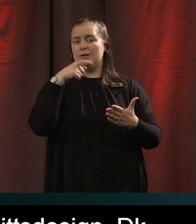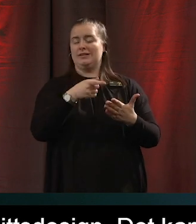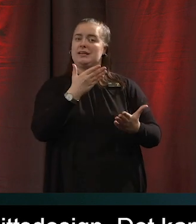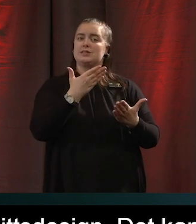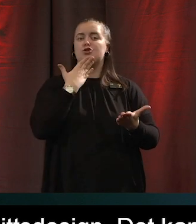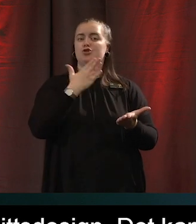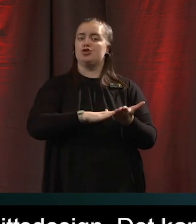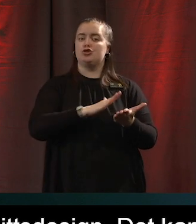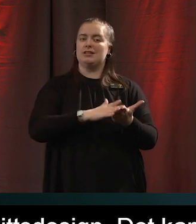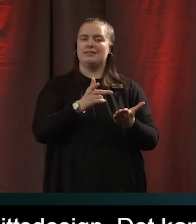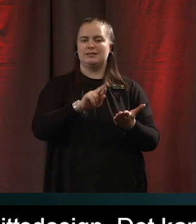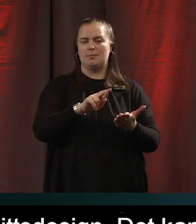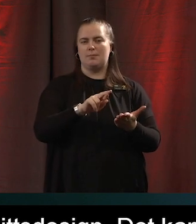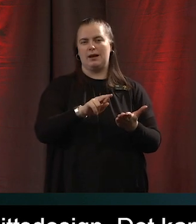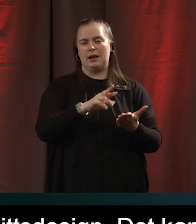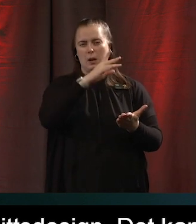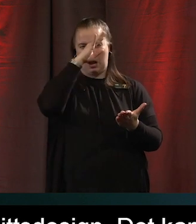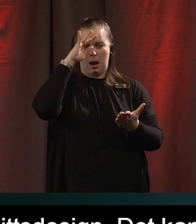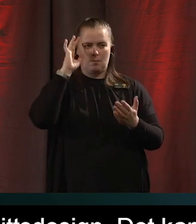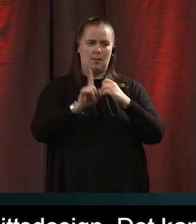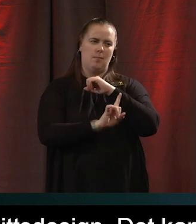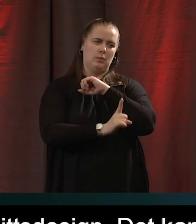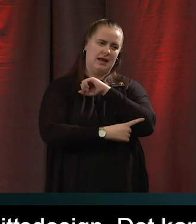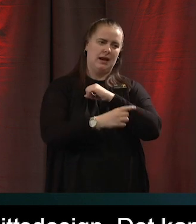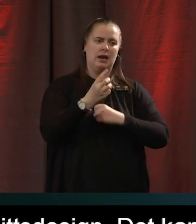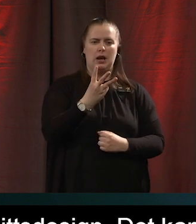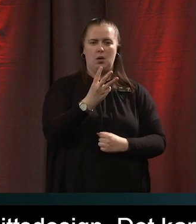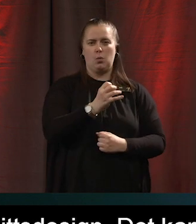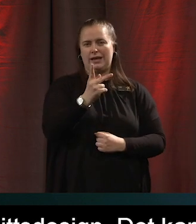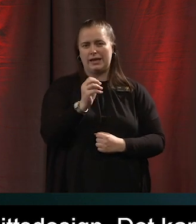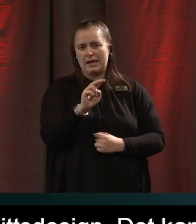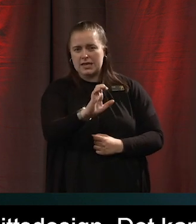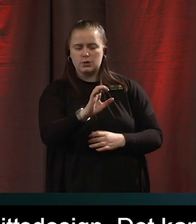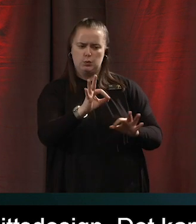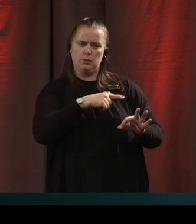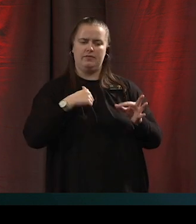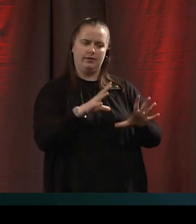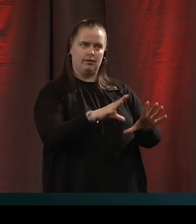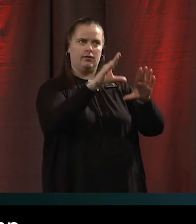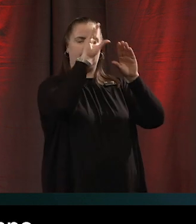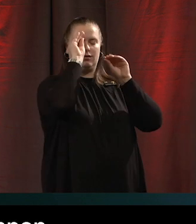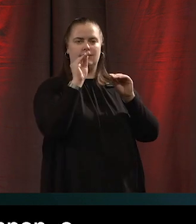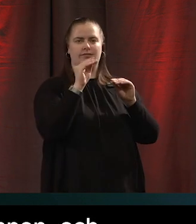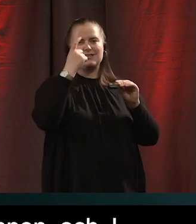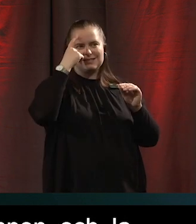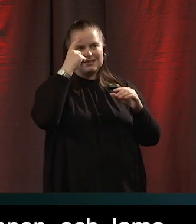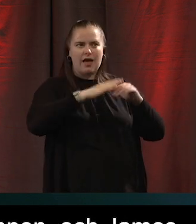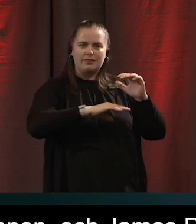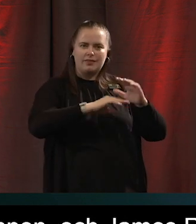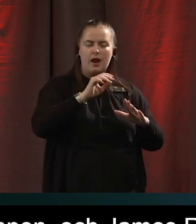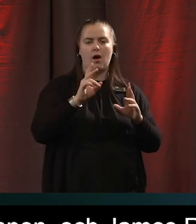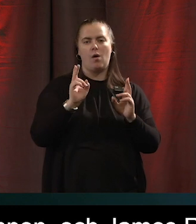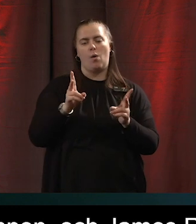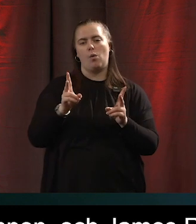som Wiccans modell av hur vi tar in sinnen och processar dem och så James Reasons felhandlingsträd och han har gjort väldigt